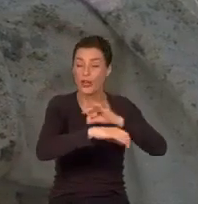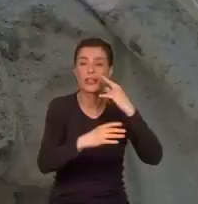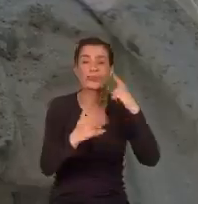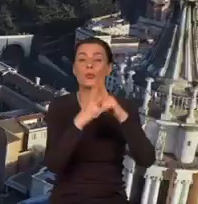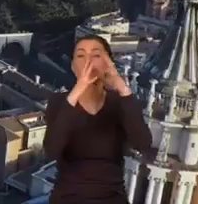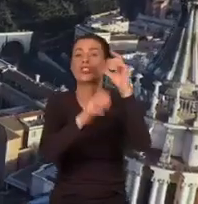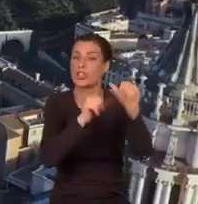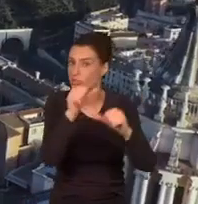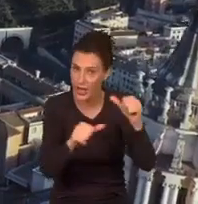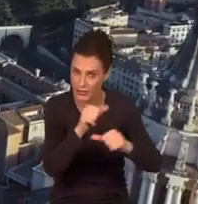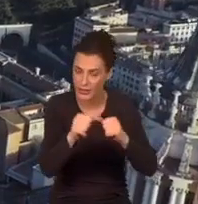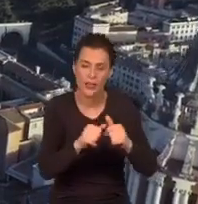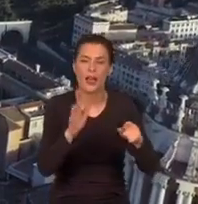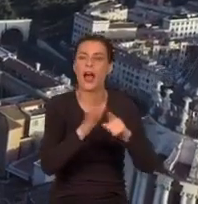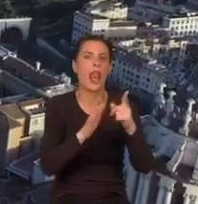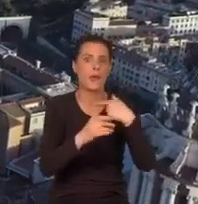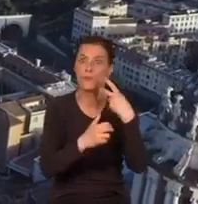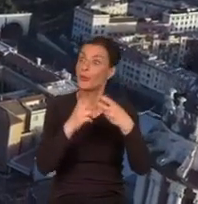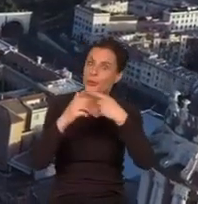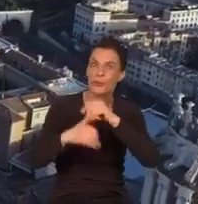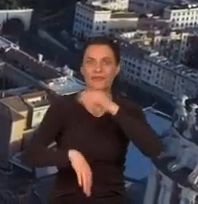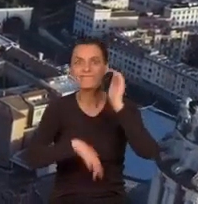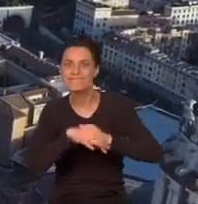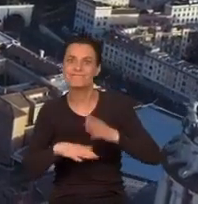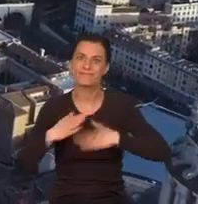tylko 10 lat, ale do zgody było daleko.